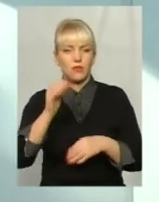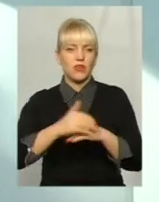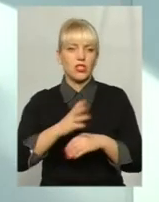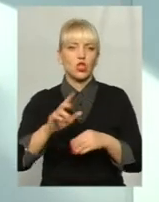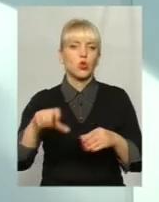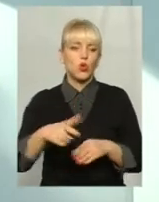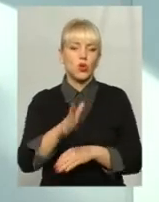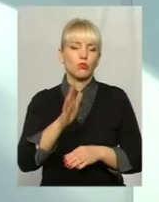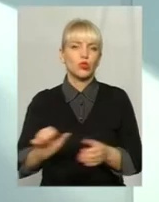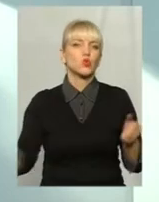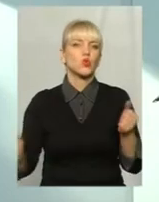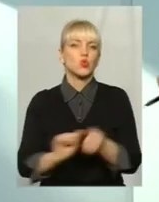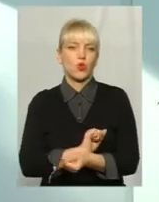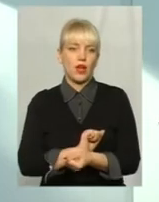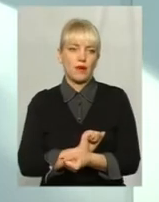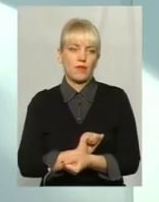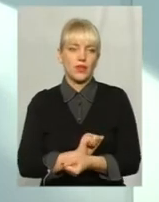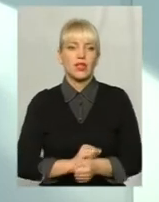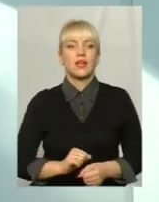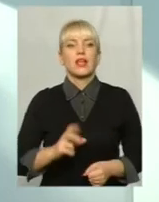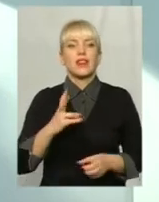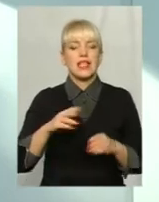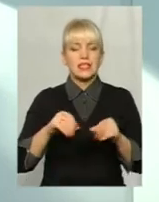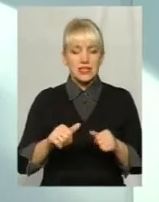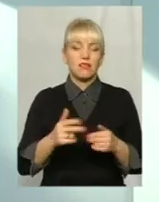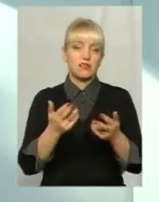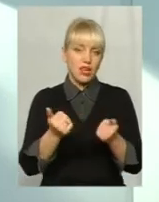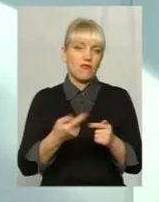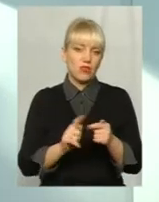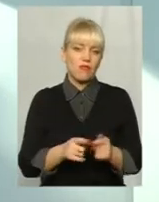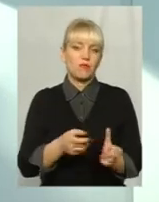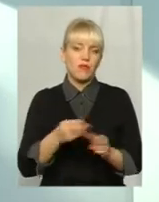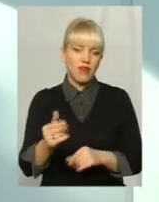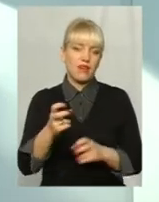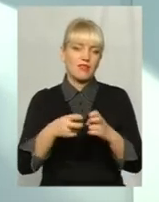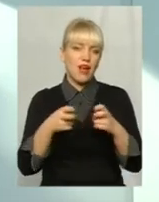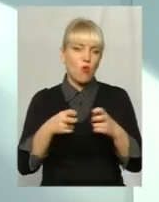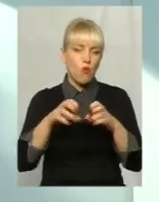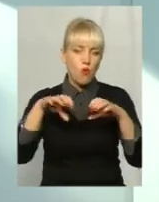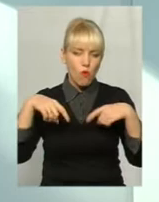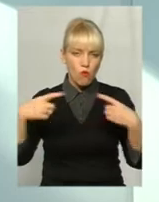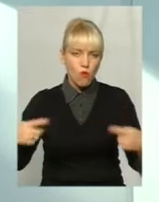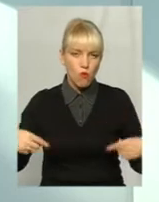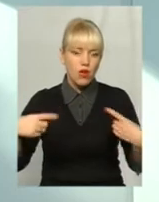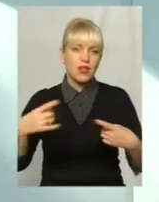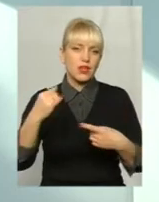суха. Звичайно, сіль впливає на гуму і на самі